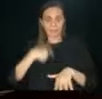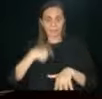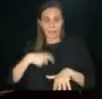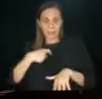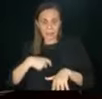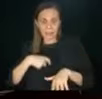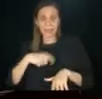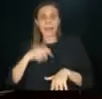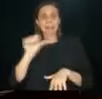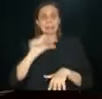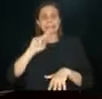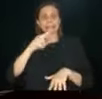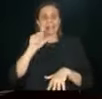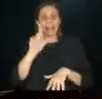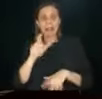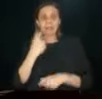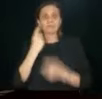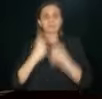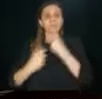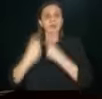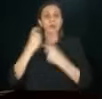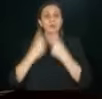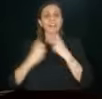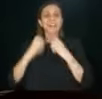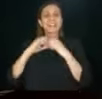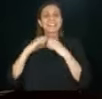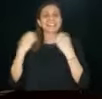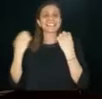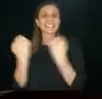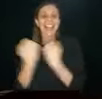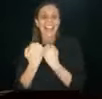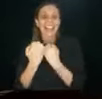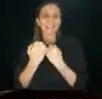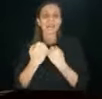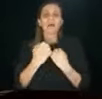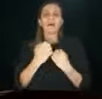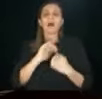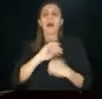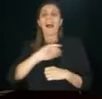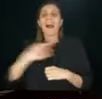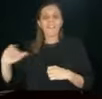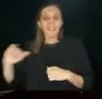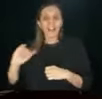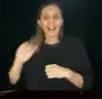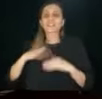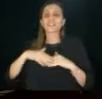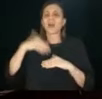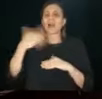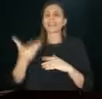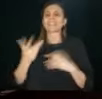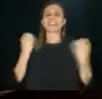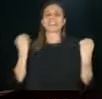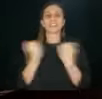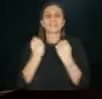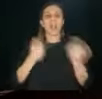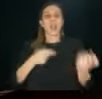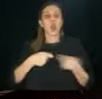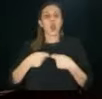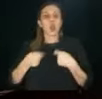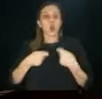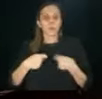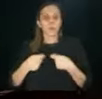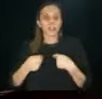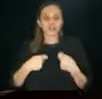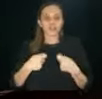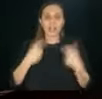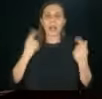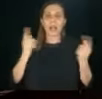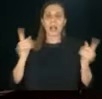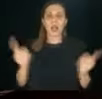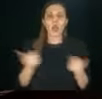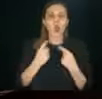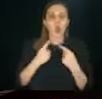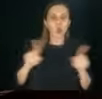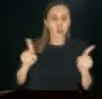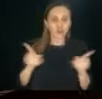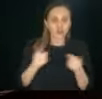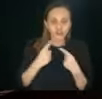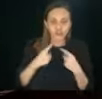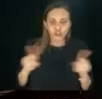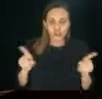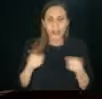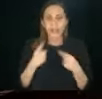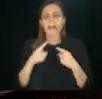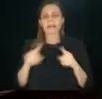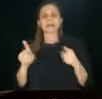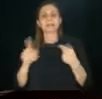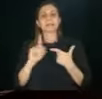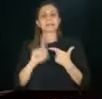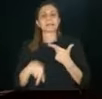il Meazza, derivano dallo stadio. Tutto il resto è un indotto extra delle attività commerciali, dei concerti, quindi delle attività